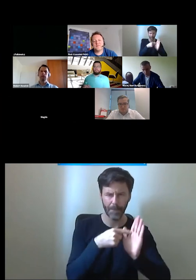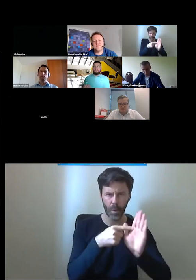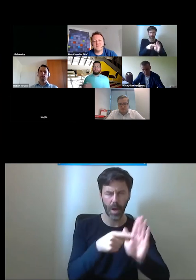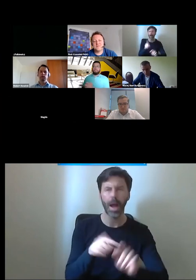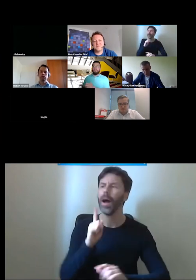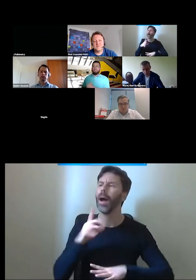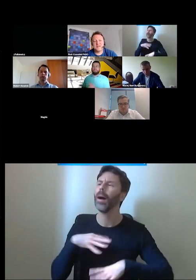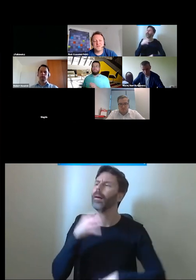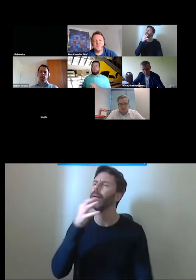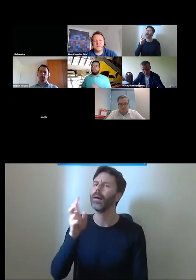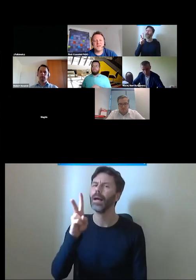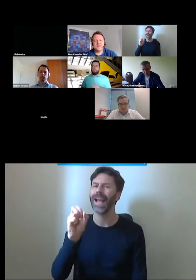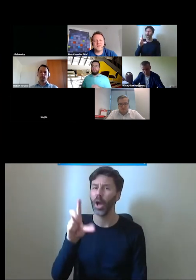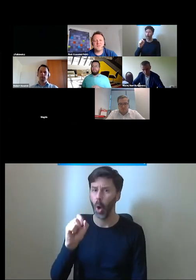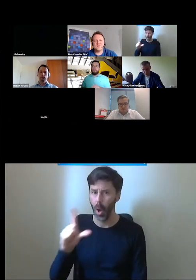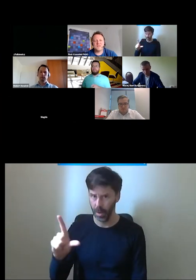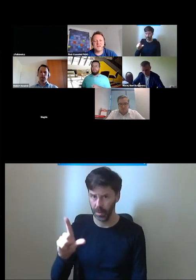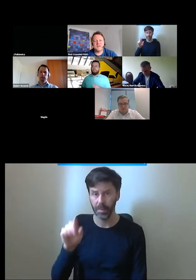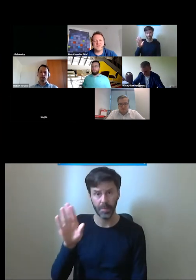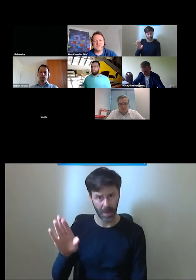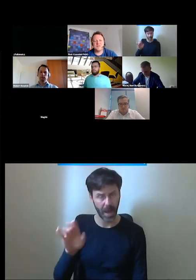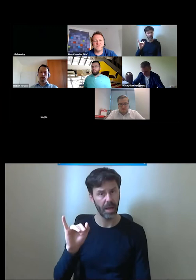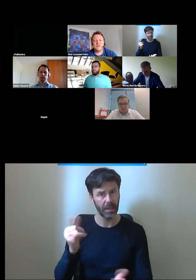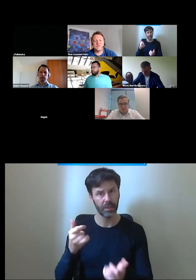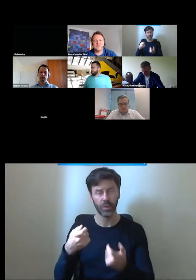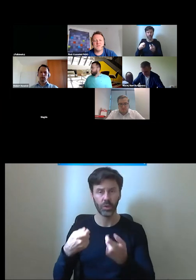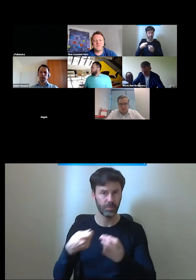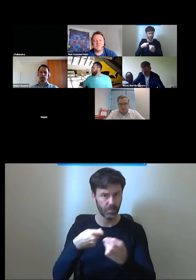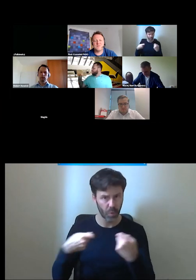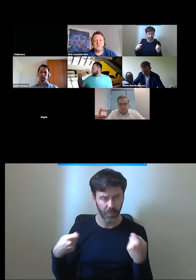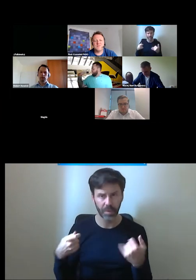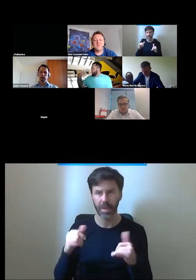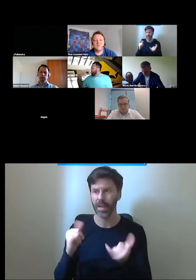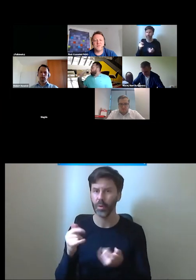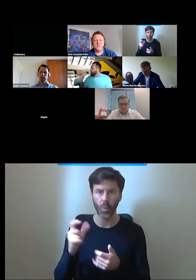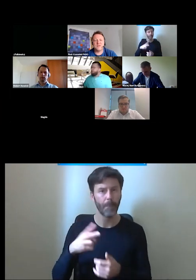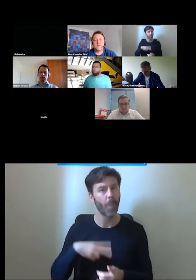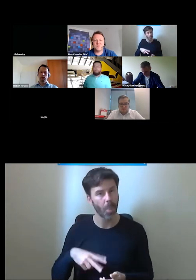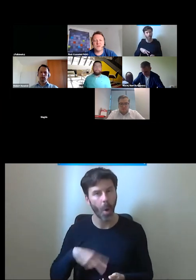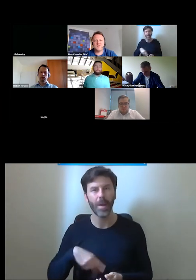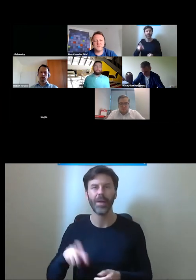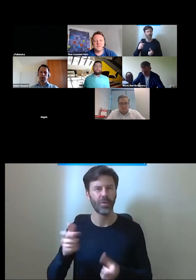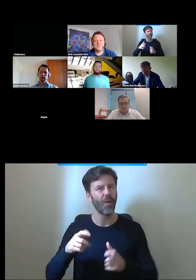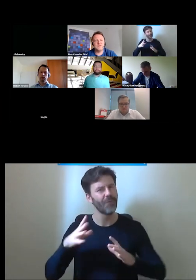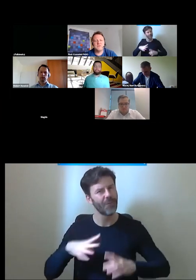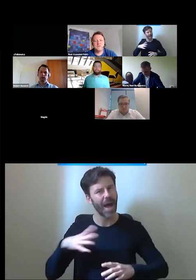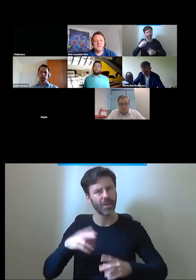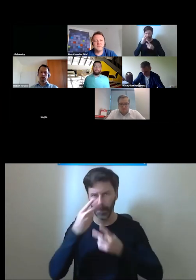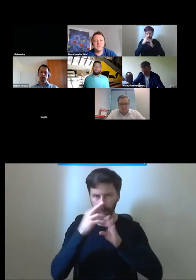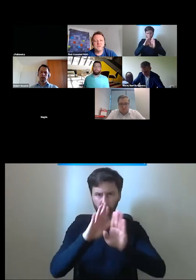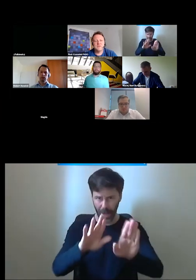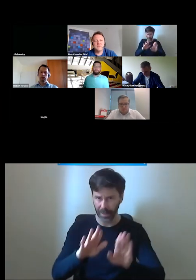a jakieś u Pana takie rozwiązania, takie rzeczy, które właśnie warto promować, warto pokazywać innym?